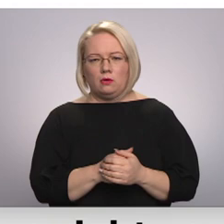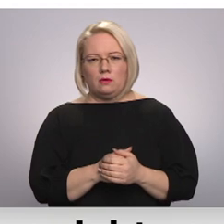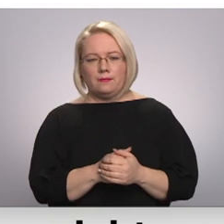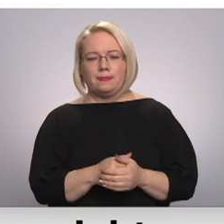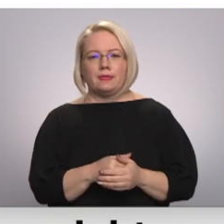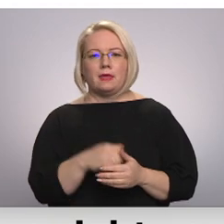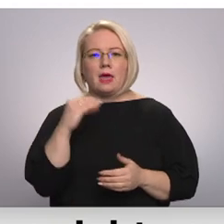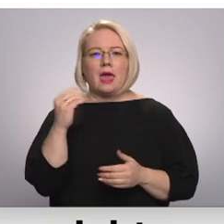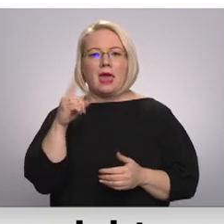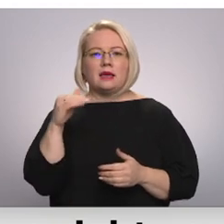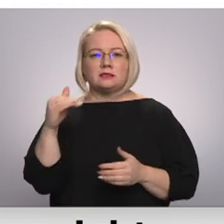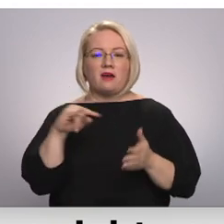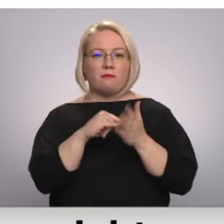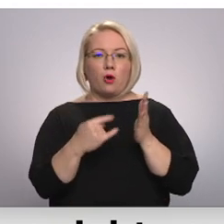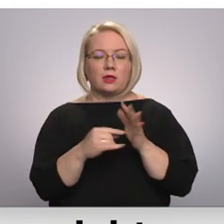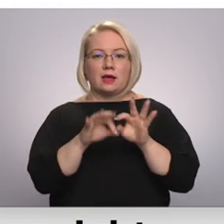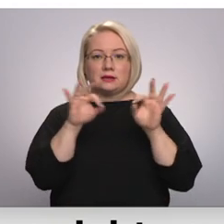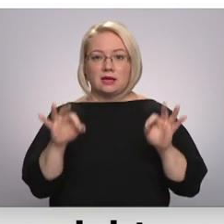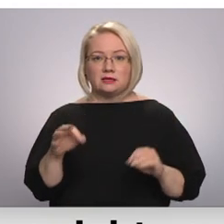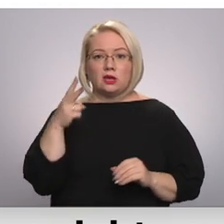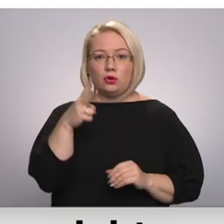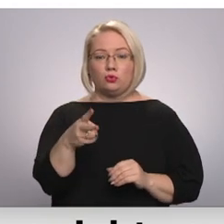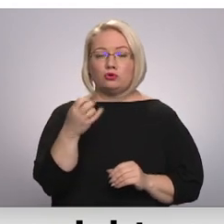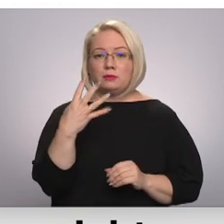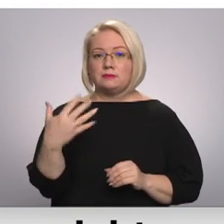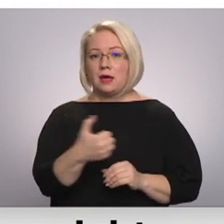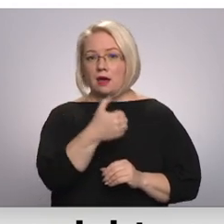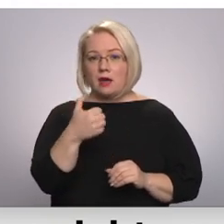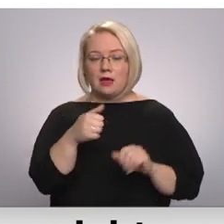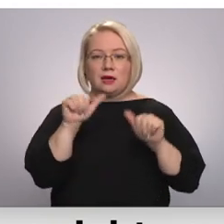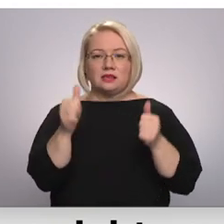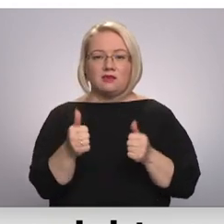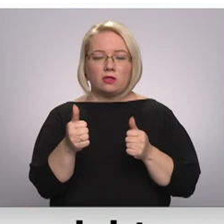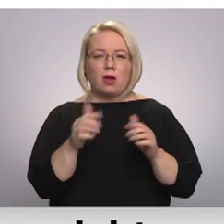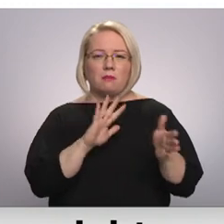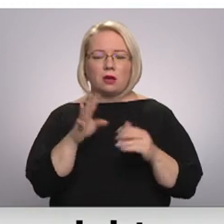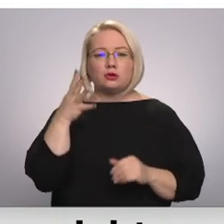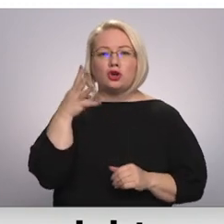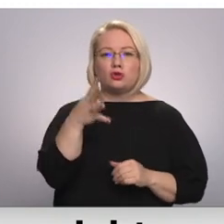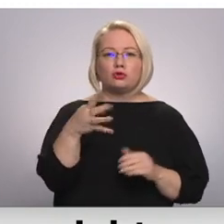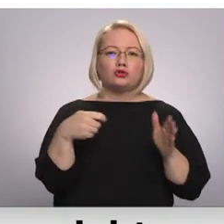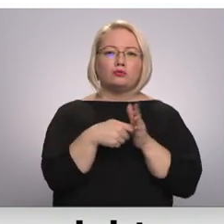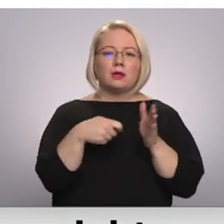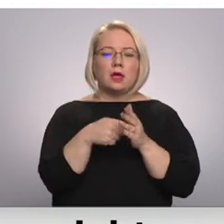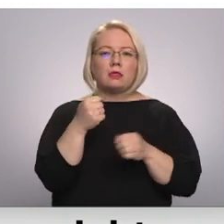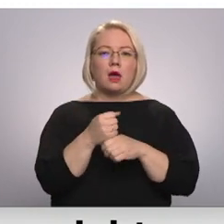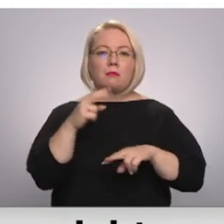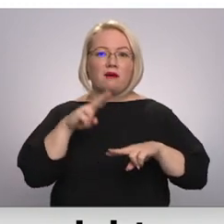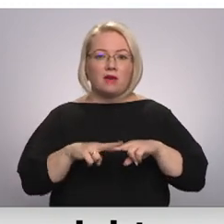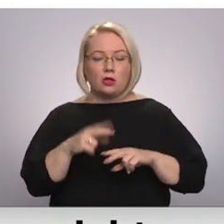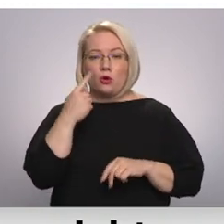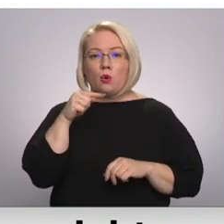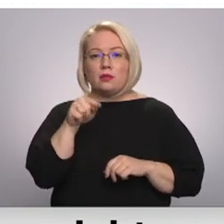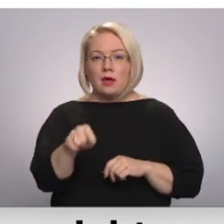ESF projektā, kas aizsācies jau 2015. gadā, izveidots ap 4 tūkstošiem subsidēto darba vietu, no